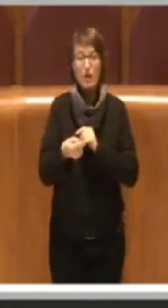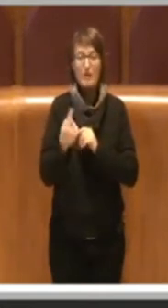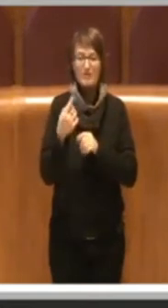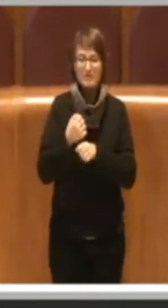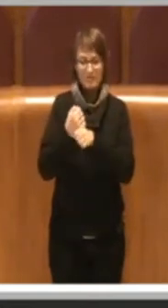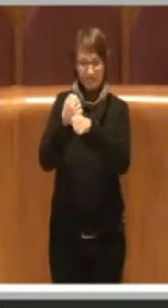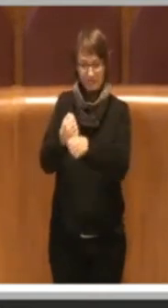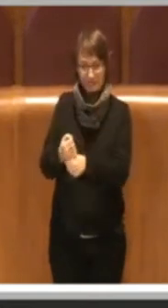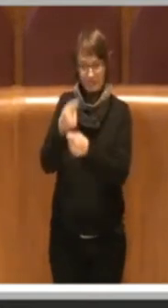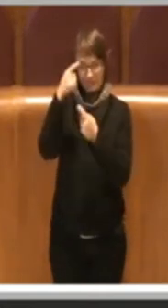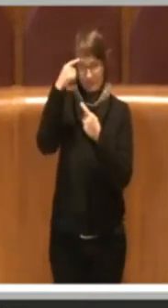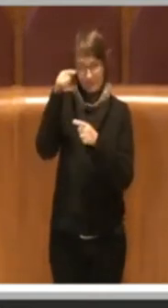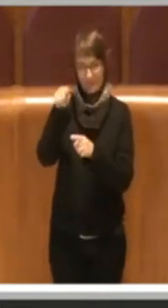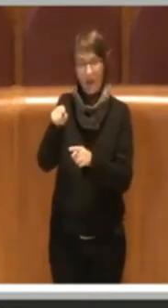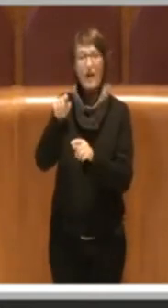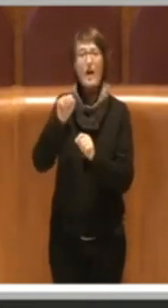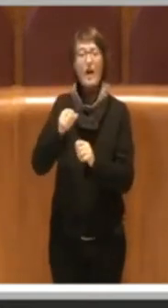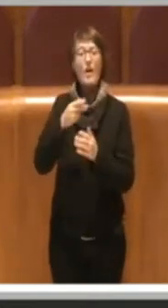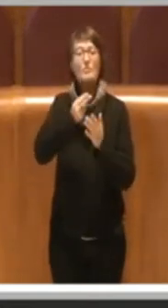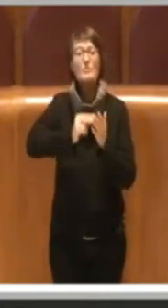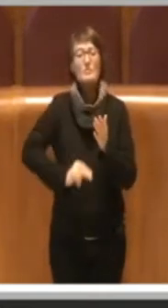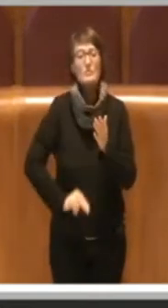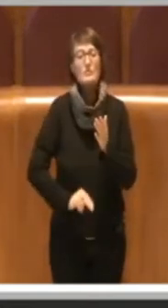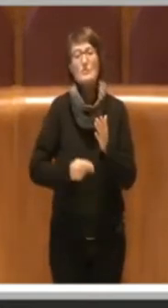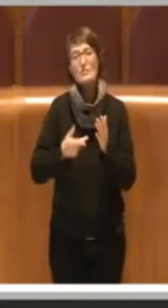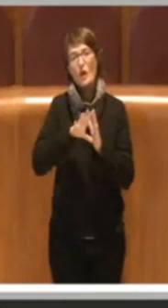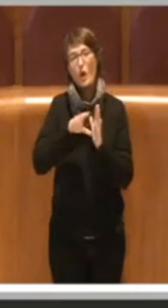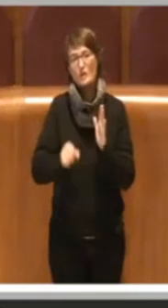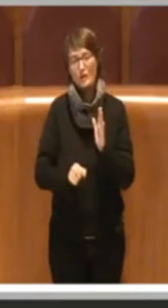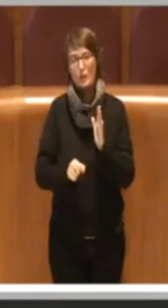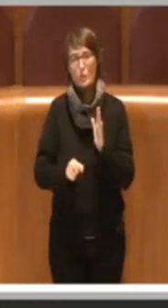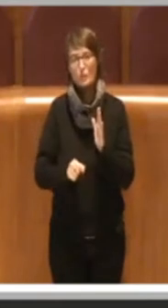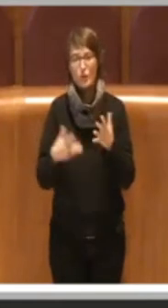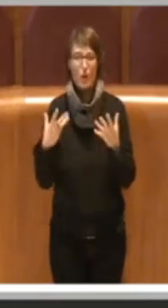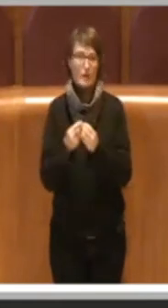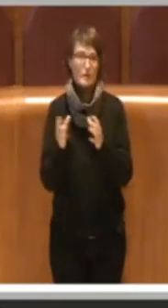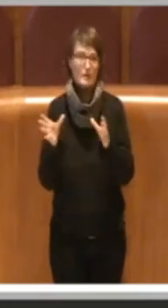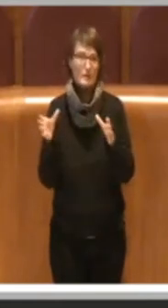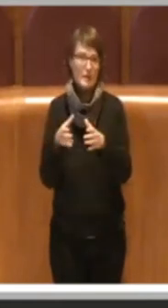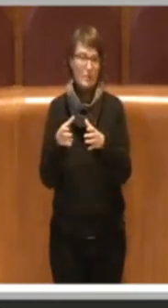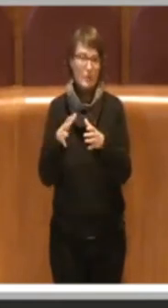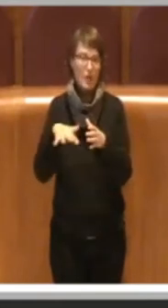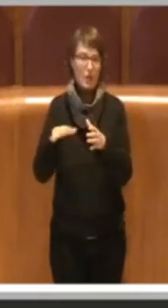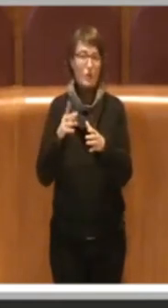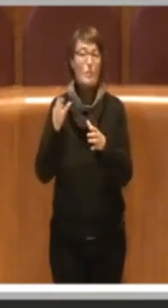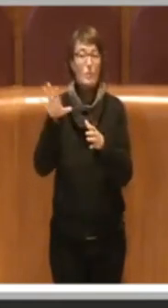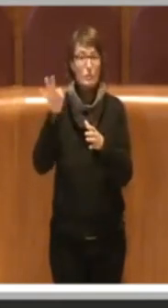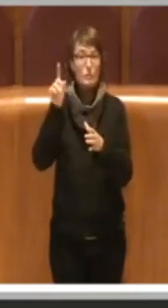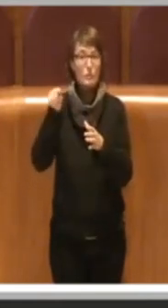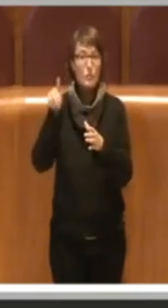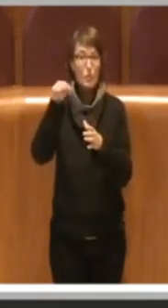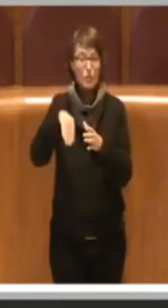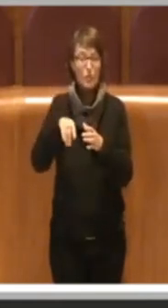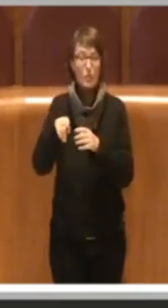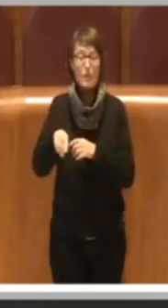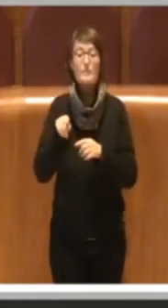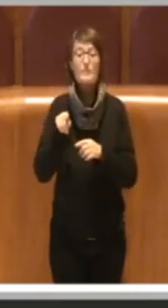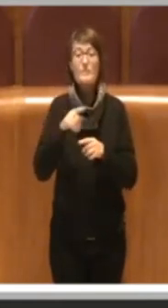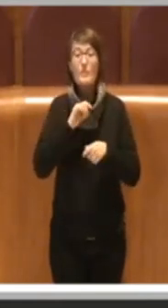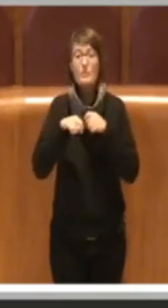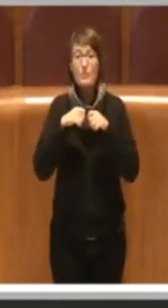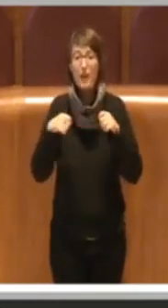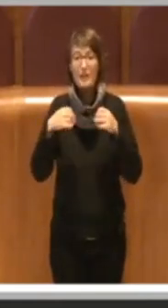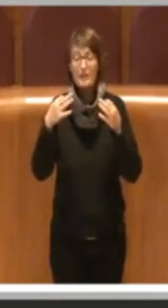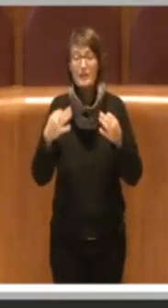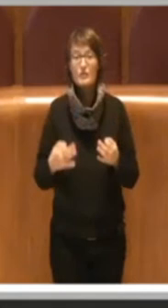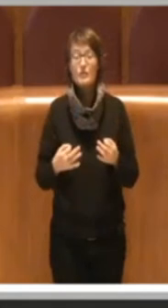redigere la nostra Carta Costituzionale. Quindi stiamo parlando di una delle madri costituenti. Fu partigiana ma sicuramente